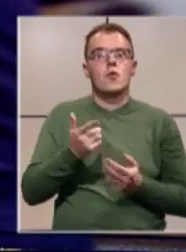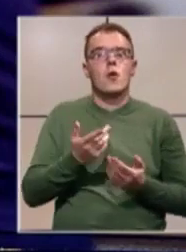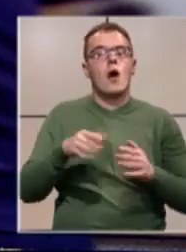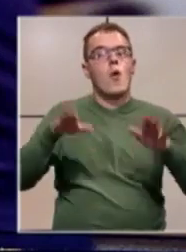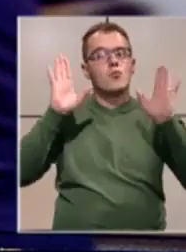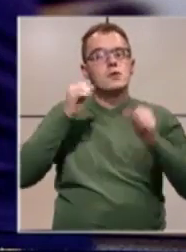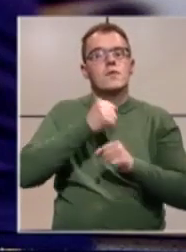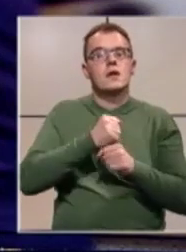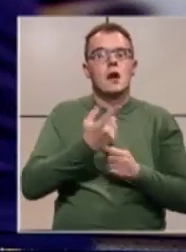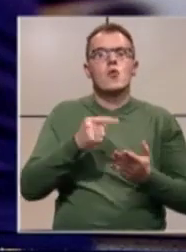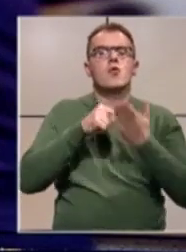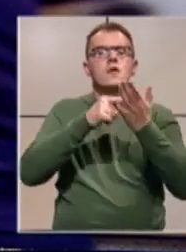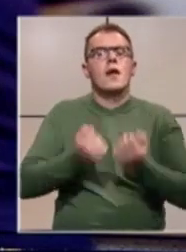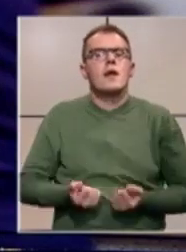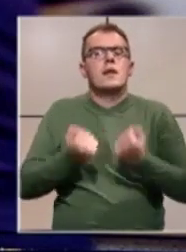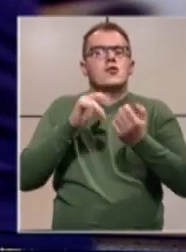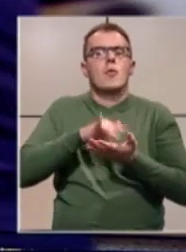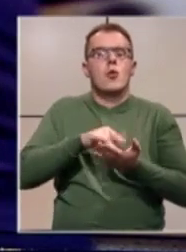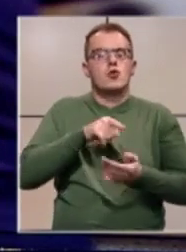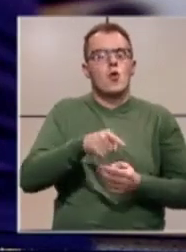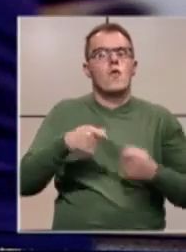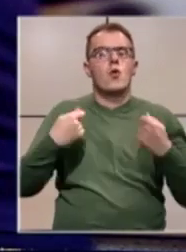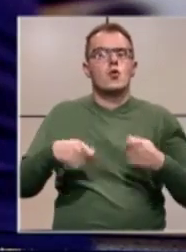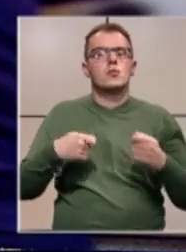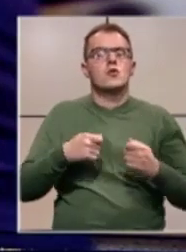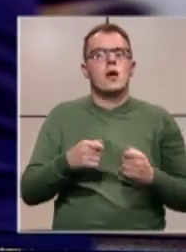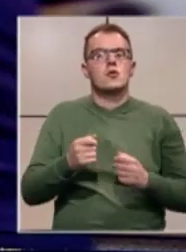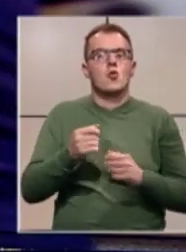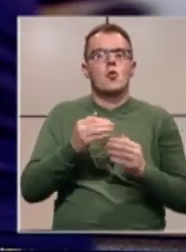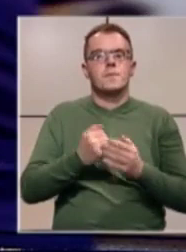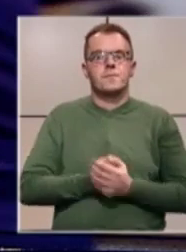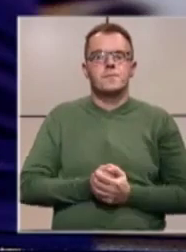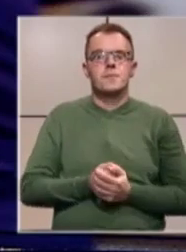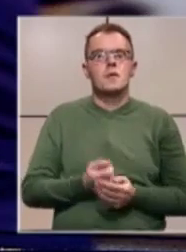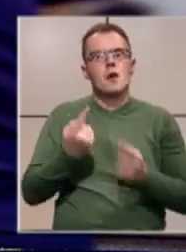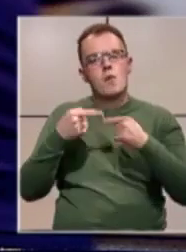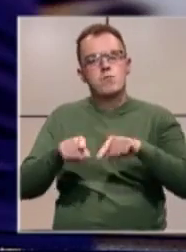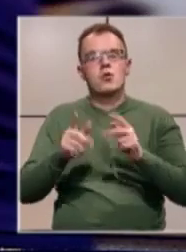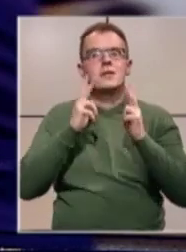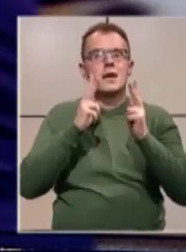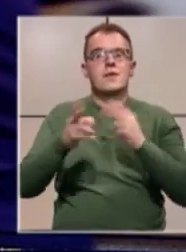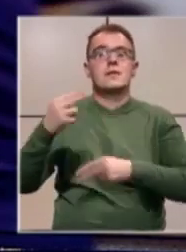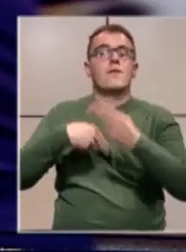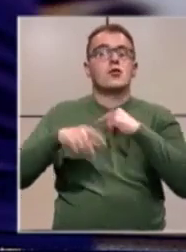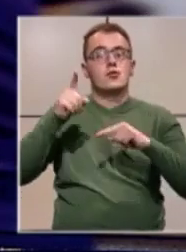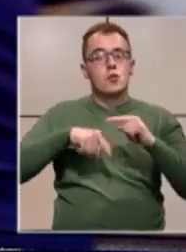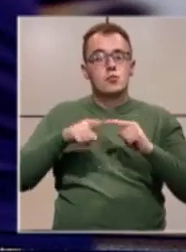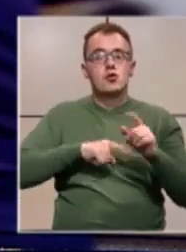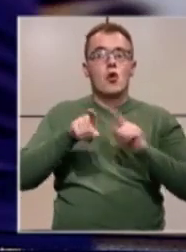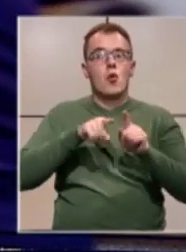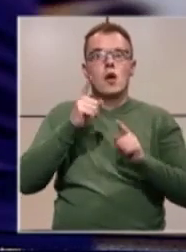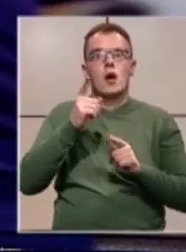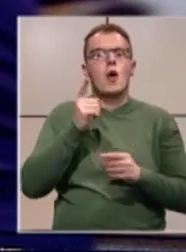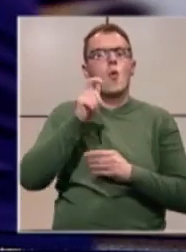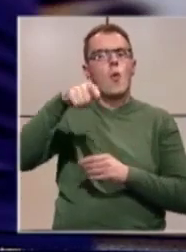obustavom rada ukazivati na težak položaj u ovoj gospodarskoj grani. Pored zahtjeva za vraćanje otpuštenih kolega, upravo optužuju